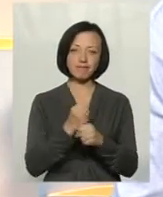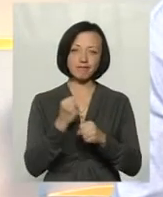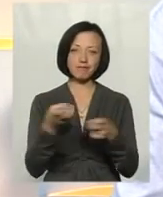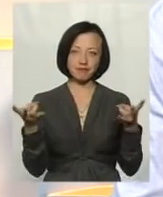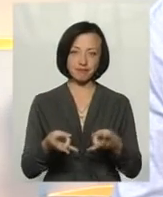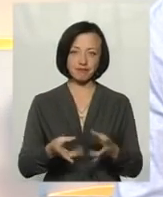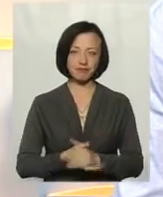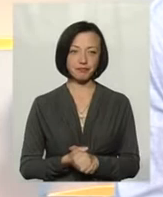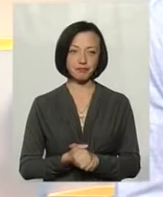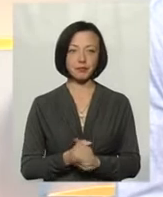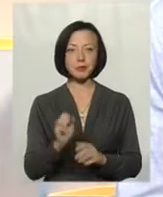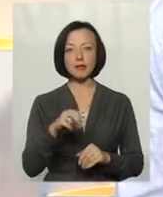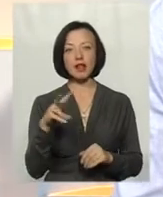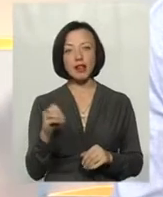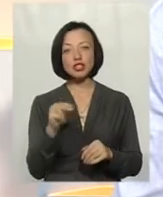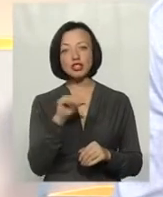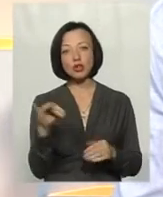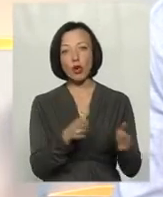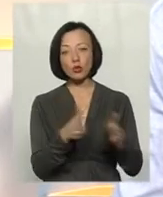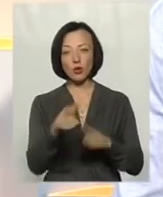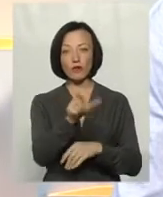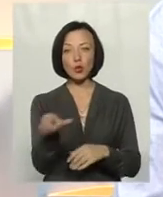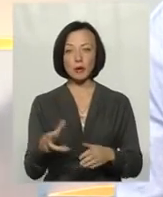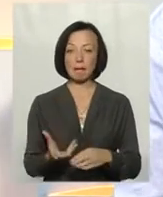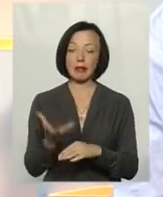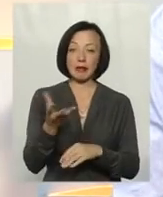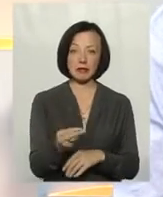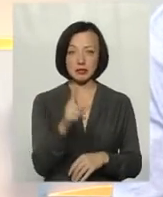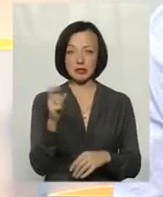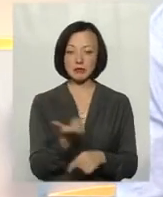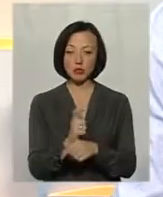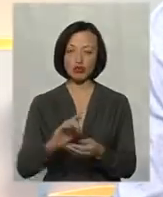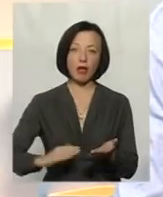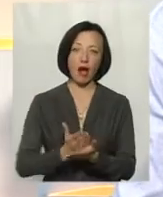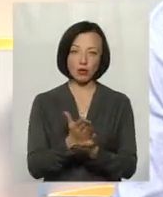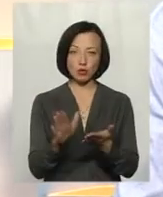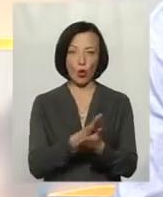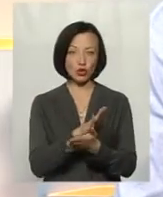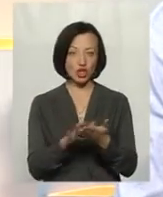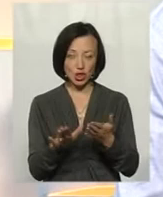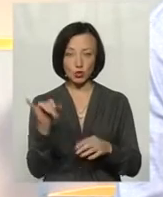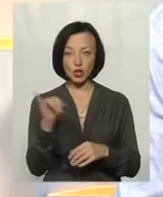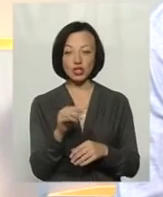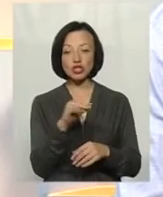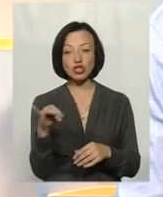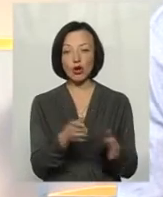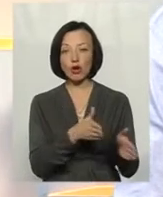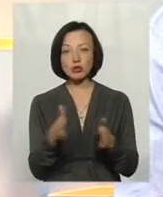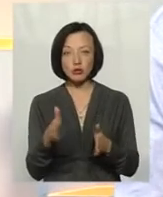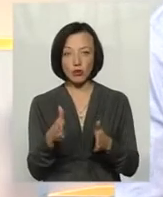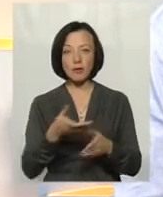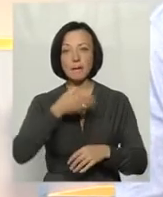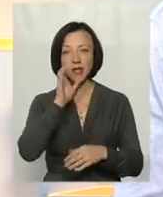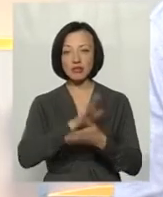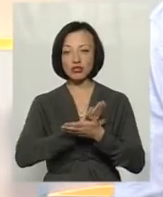працювати. Але чи готові люди платити за більш якісну очистку і чи готові вони попити настільки